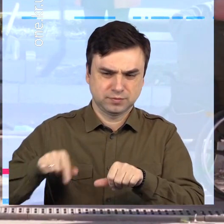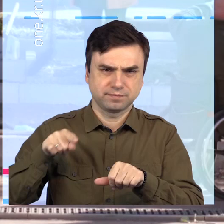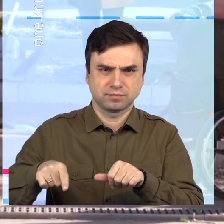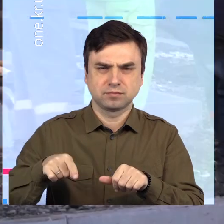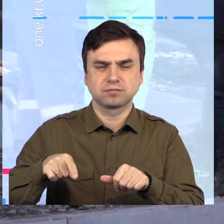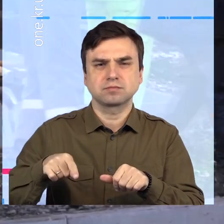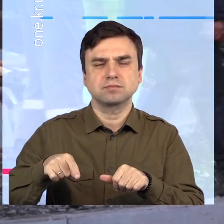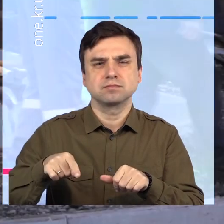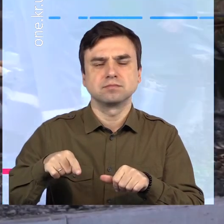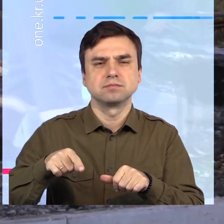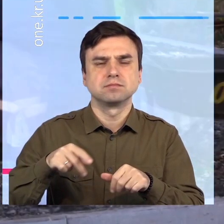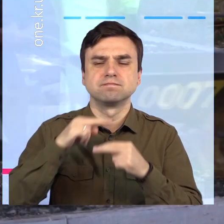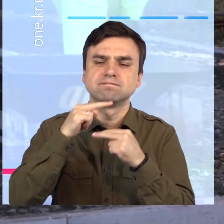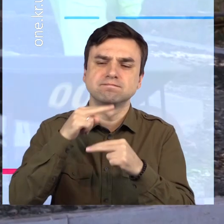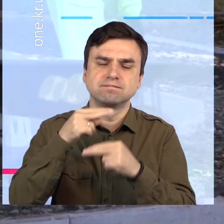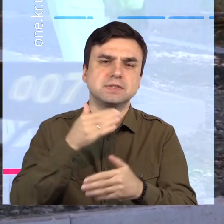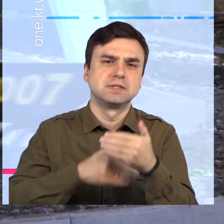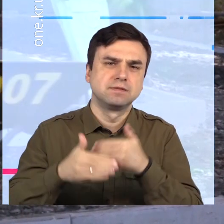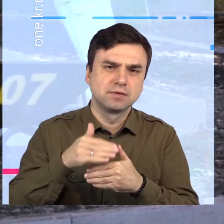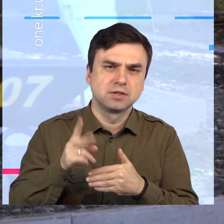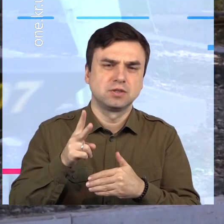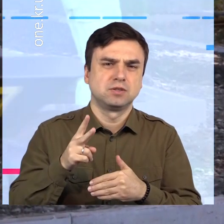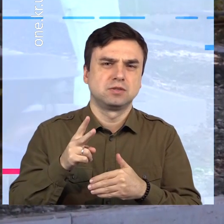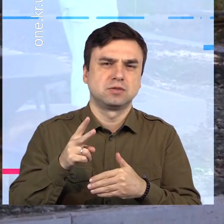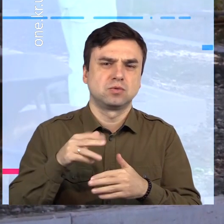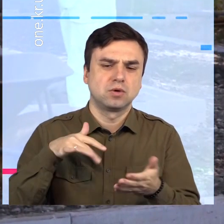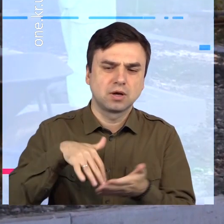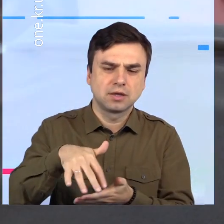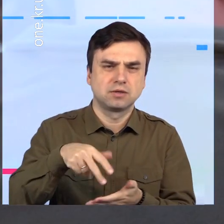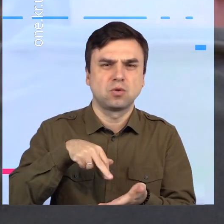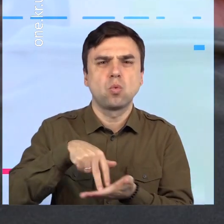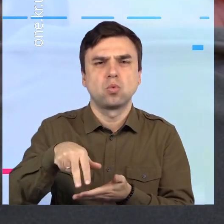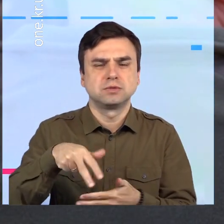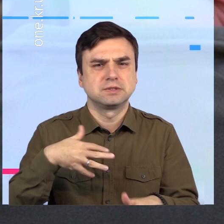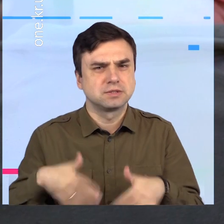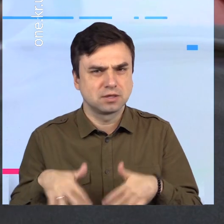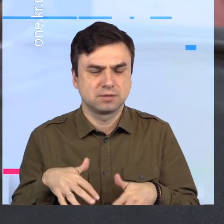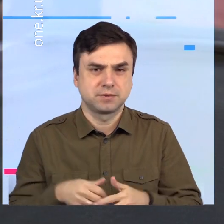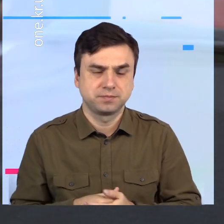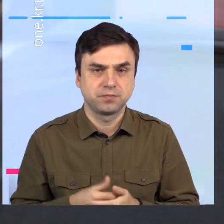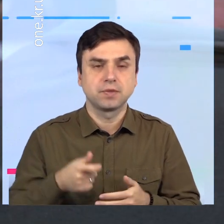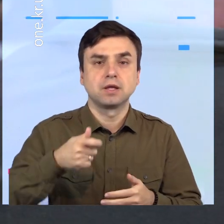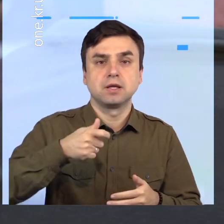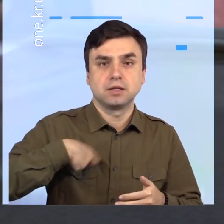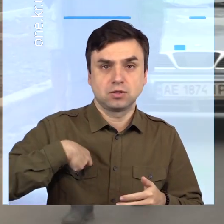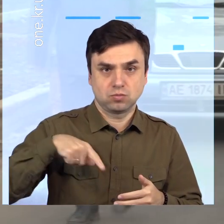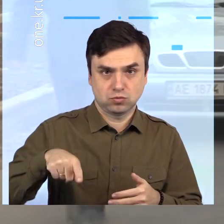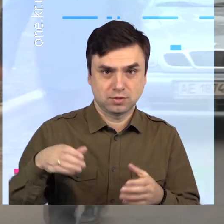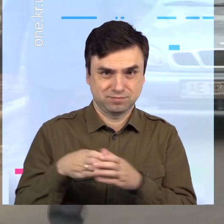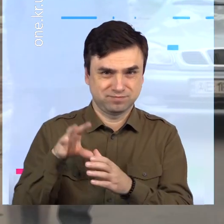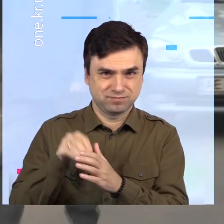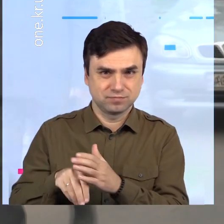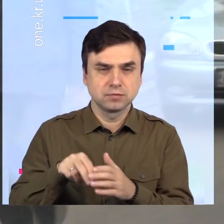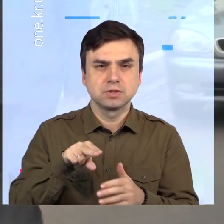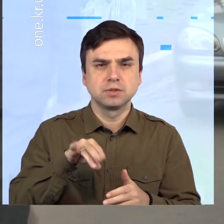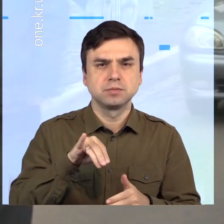поліпшення умов життєдіяльності осіб з інвалідністю та маломобільних громадян. Голова цієї групи, депутат міської ради від блоку Вілкула